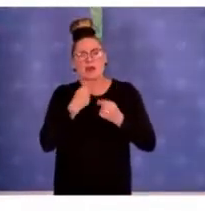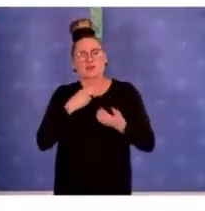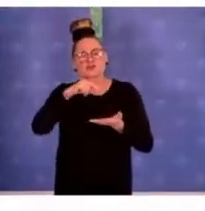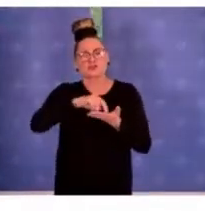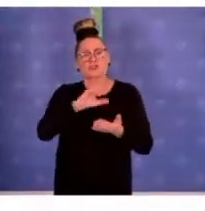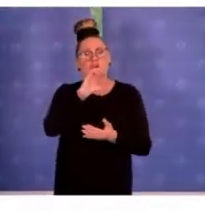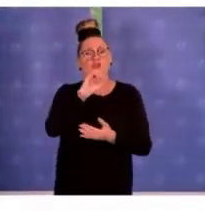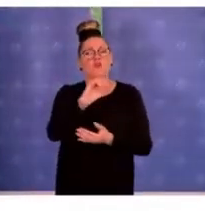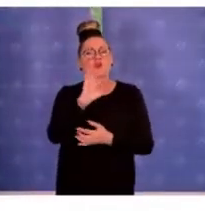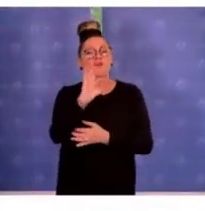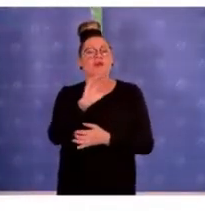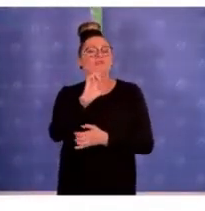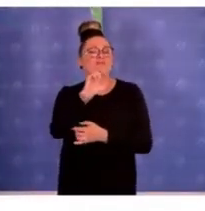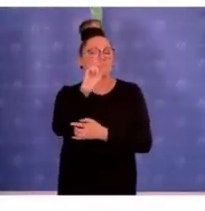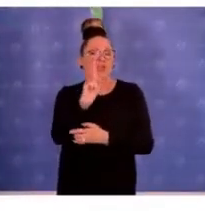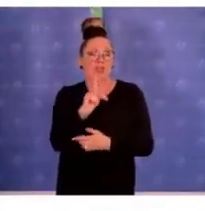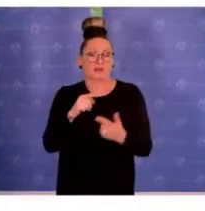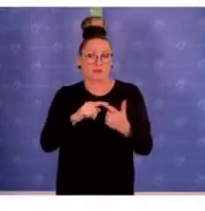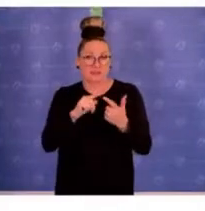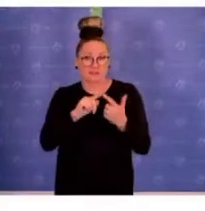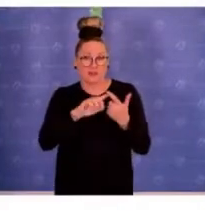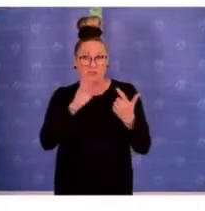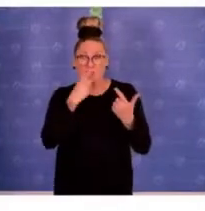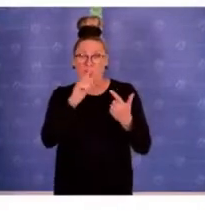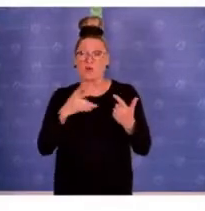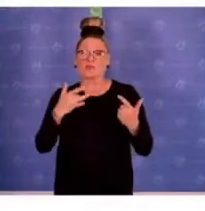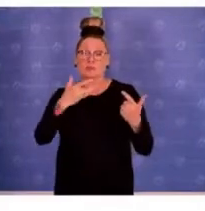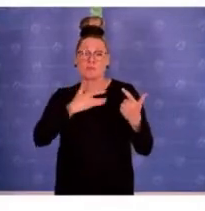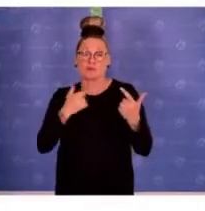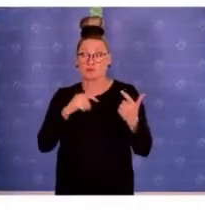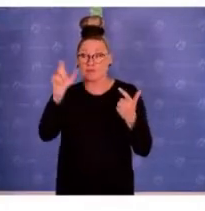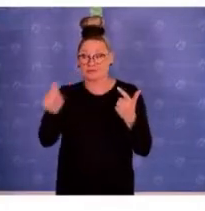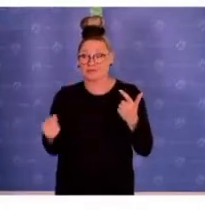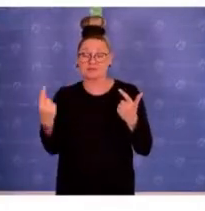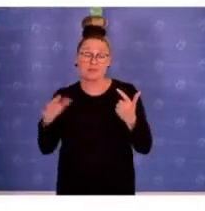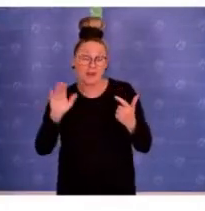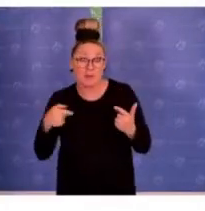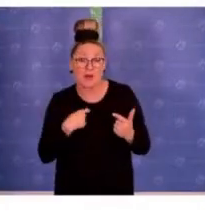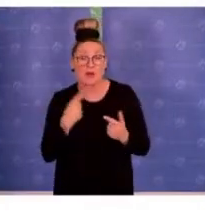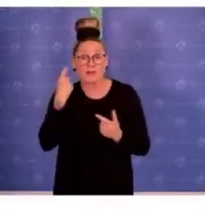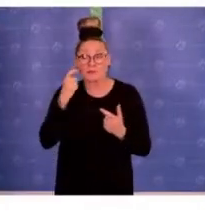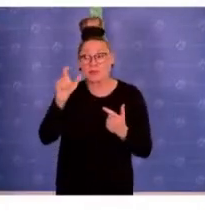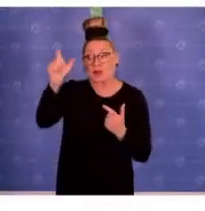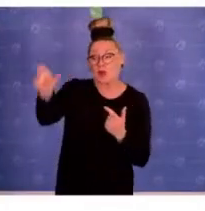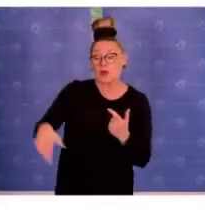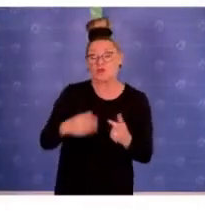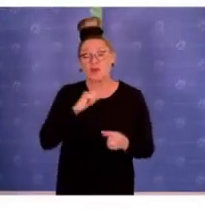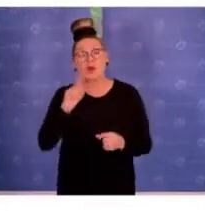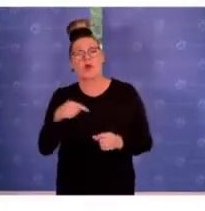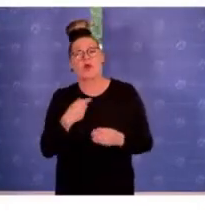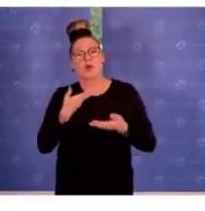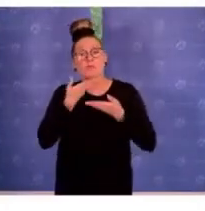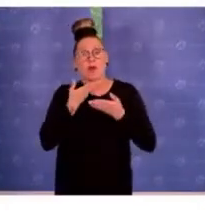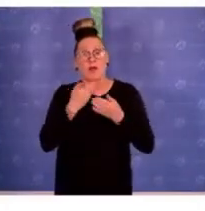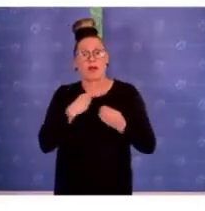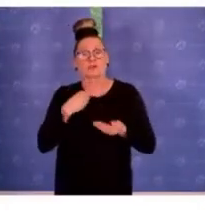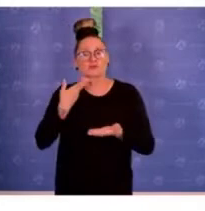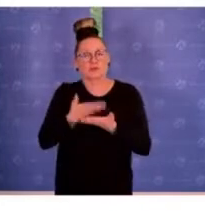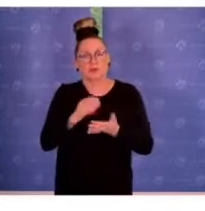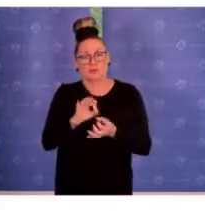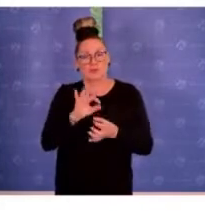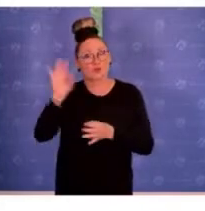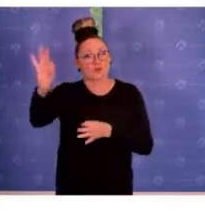die sich vor allen Dingen auch um die Beratung von Betroffenen einerseits kümmert und andererseits aber auch Beratungsangebote zur Verfügung stellt,